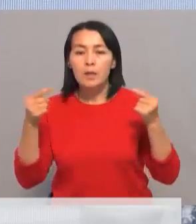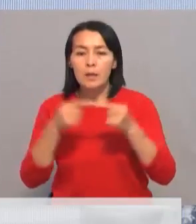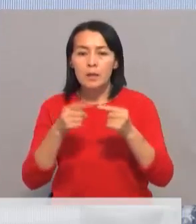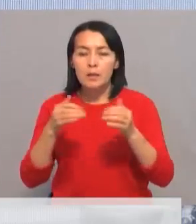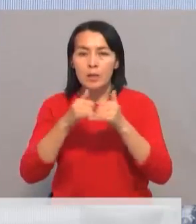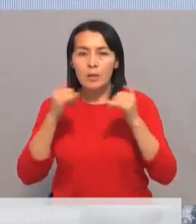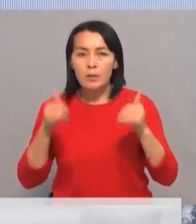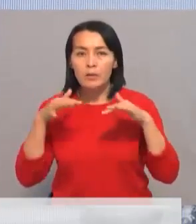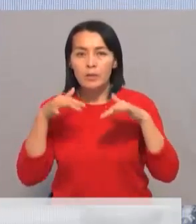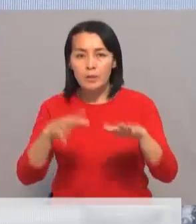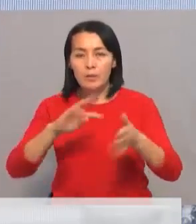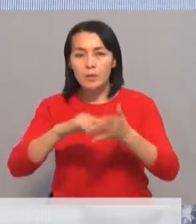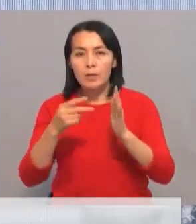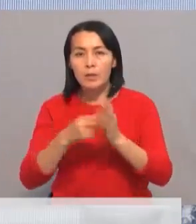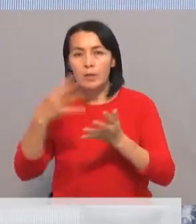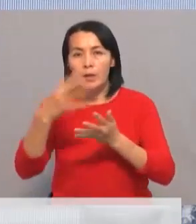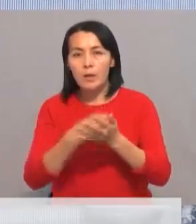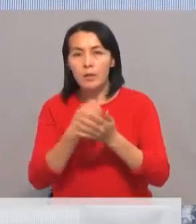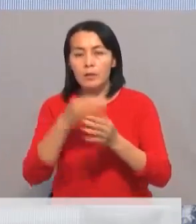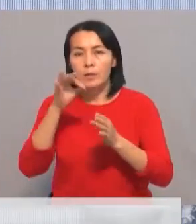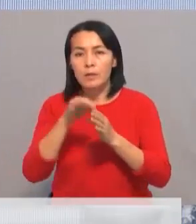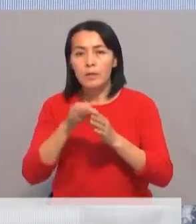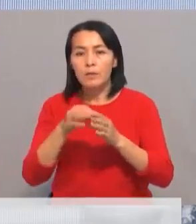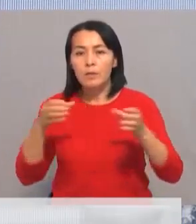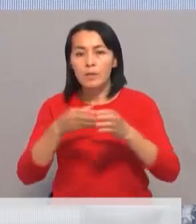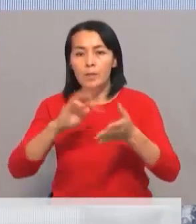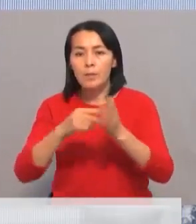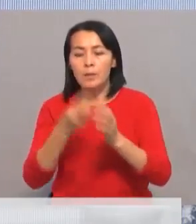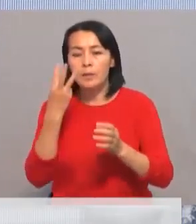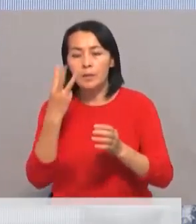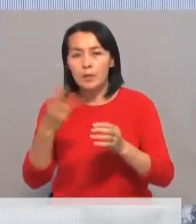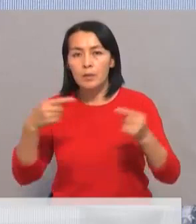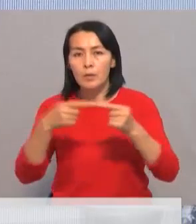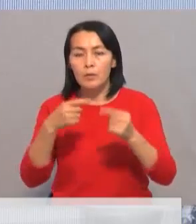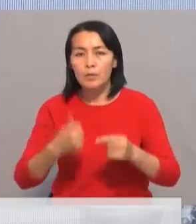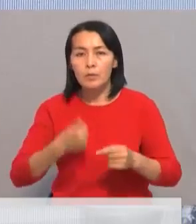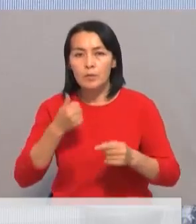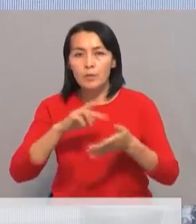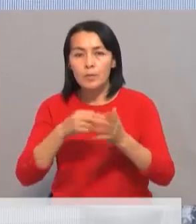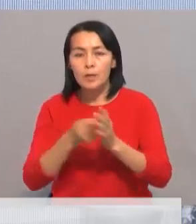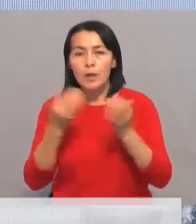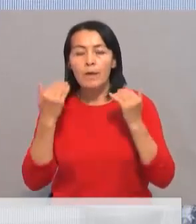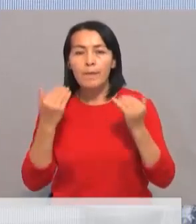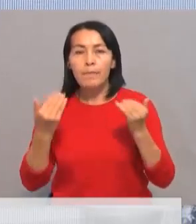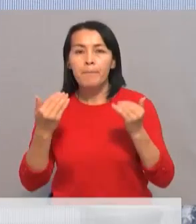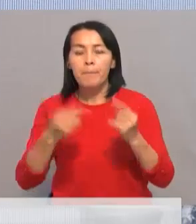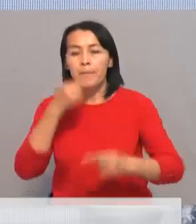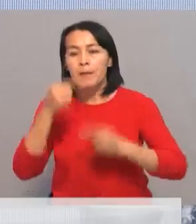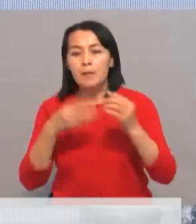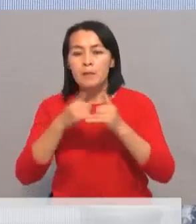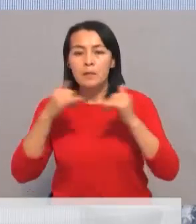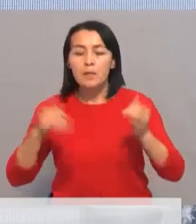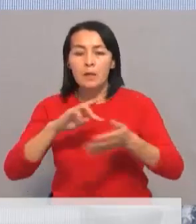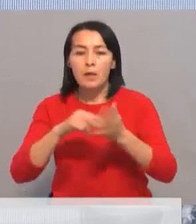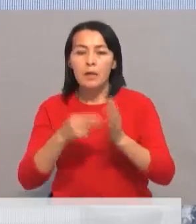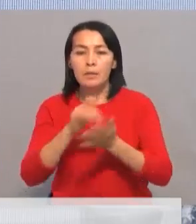и реалистичности результатов проекта, охват целевой группы проекта. Третье – устойчивость проекта, наличие перспектив дальнейшего развития